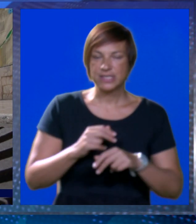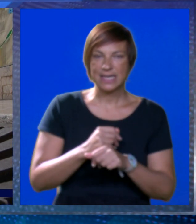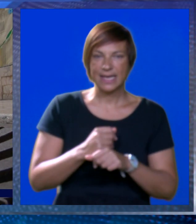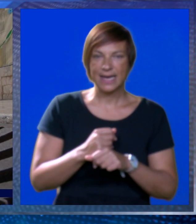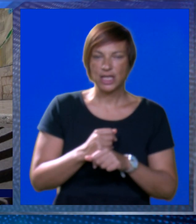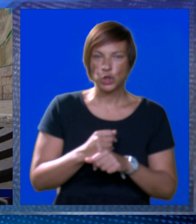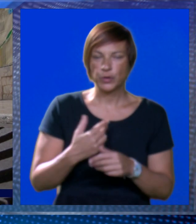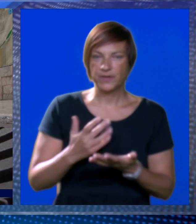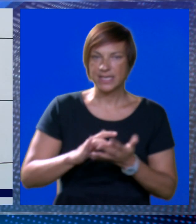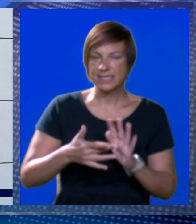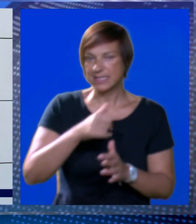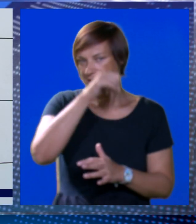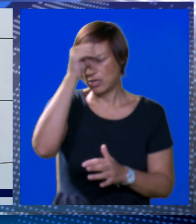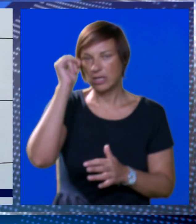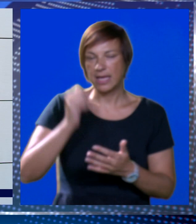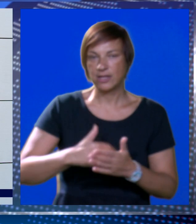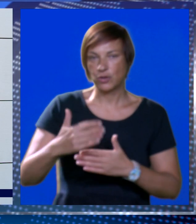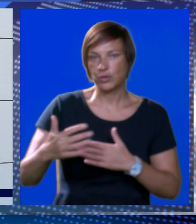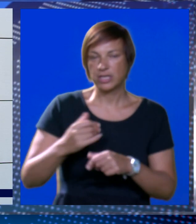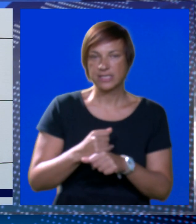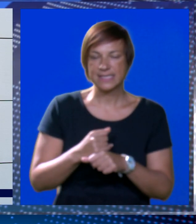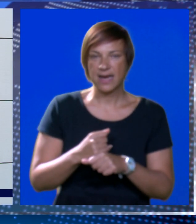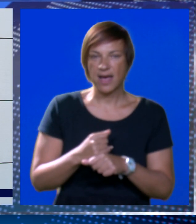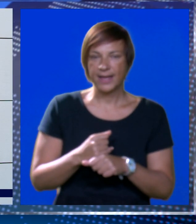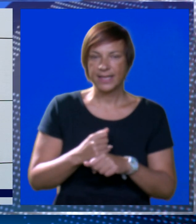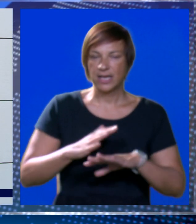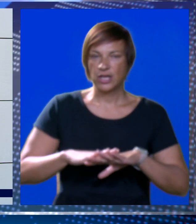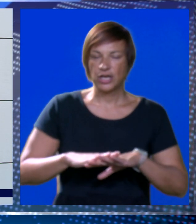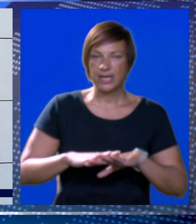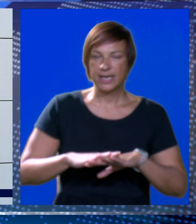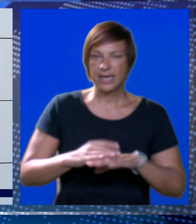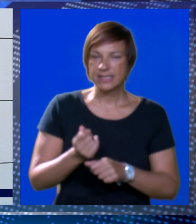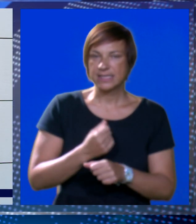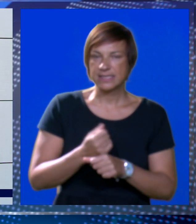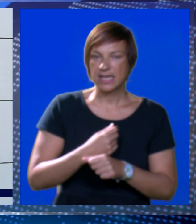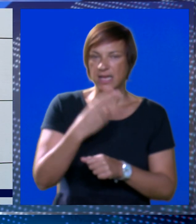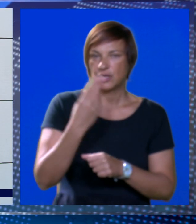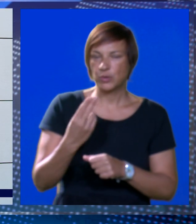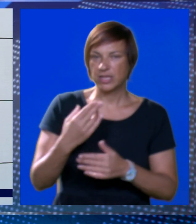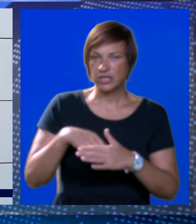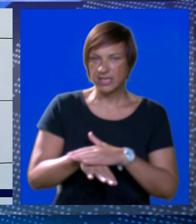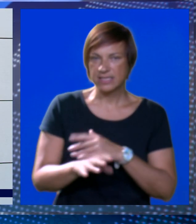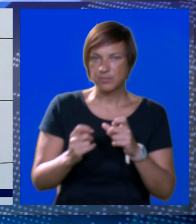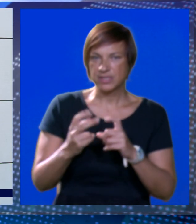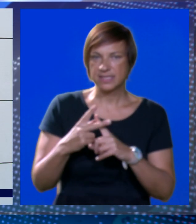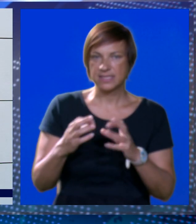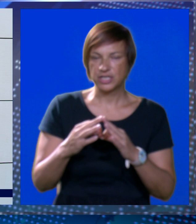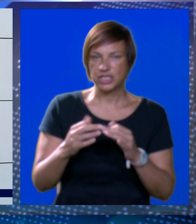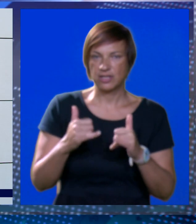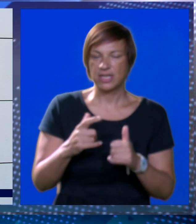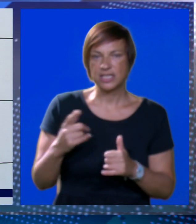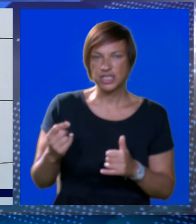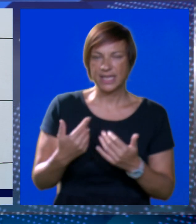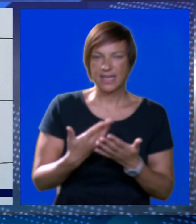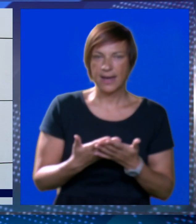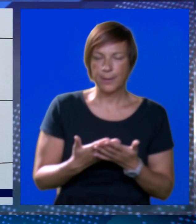ostalih radova, dakle, cijelo ljeto kontinuirano se radilo na zacjevljenju hidrotehničkog tunela ispod Srđa. Do